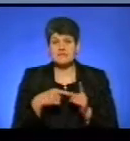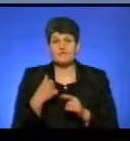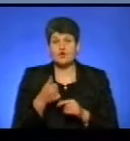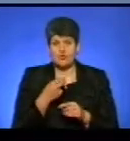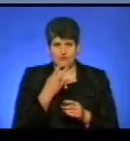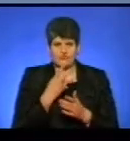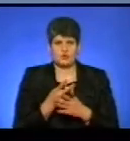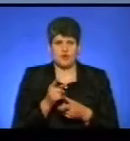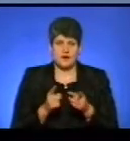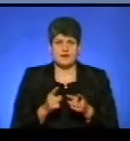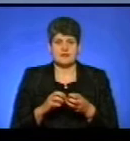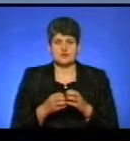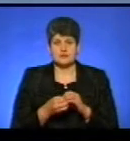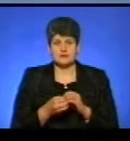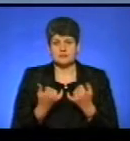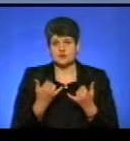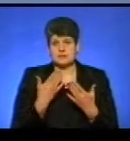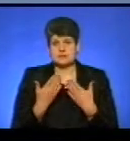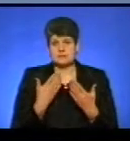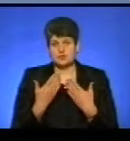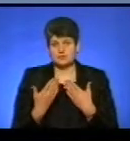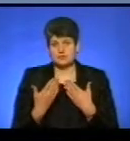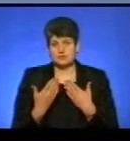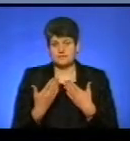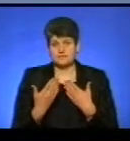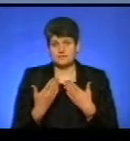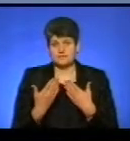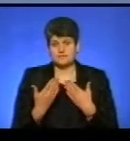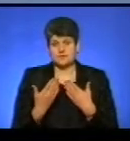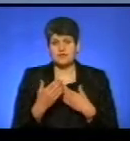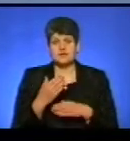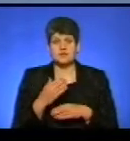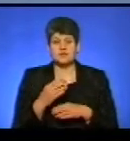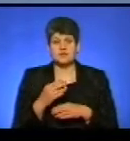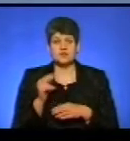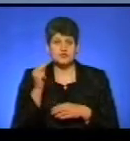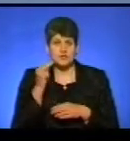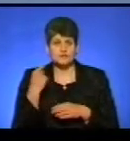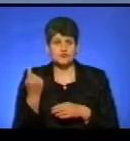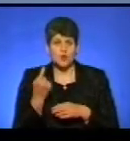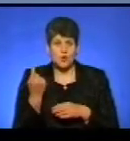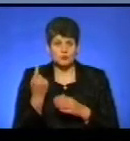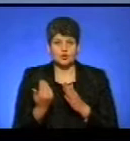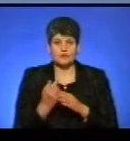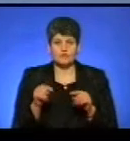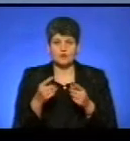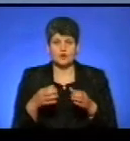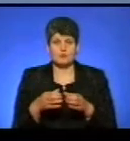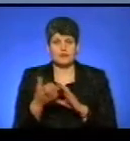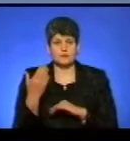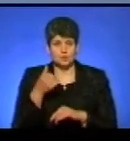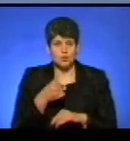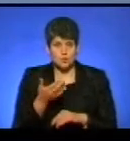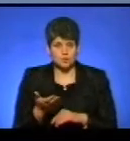видно реальні результати. От ми сьогодні спілкувалися, прямий міст був з Чернігівською областю, новостворена громада минулому році.